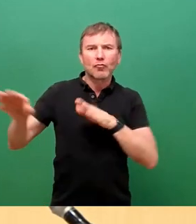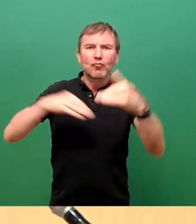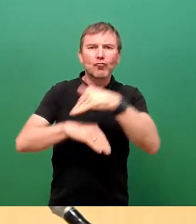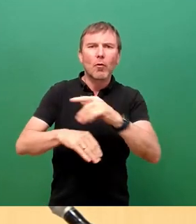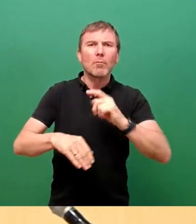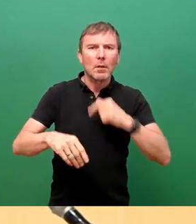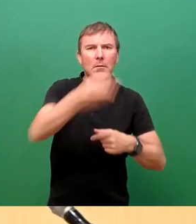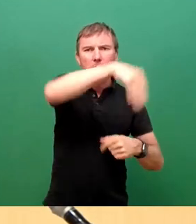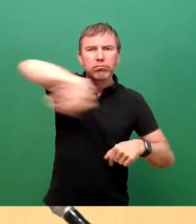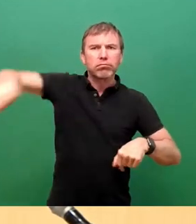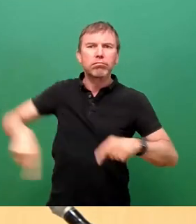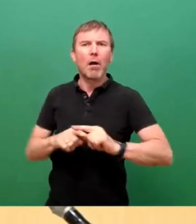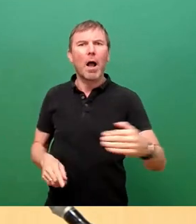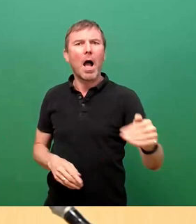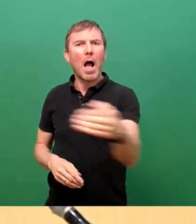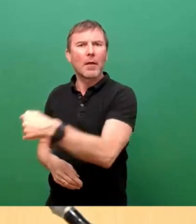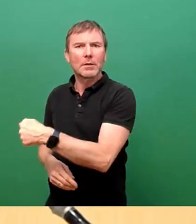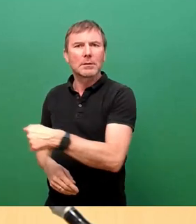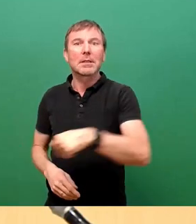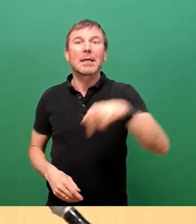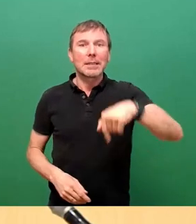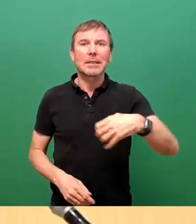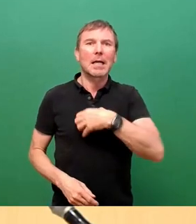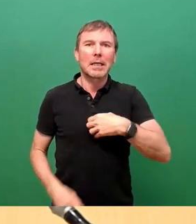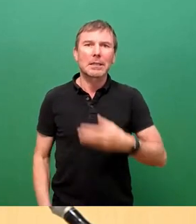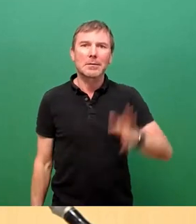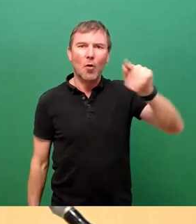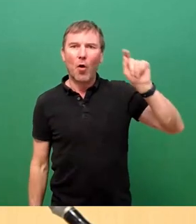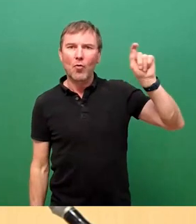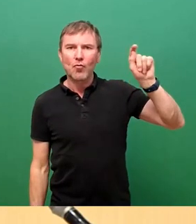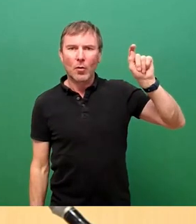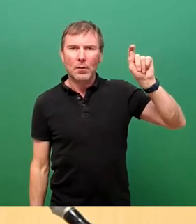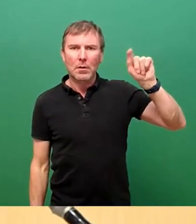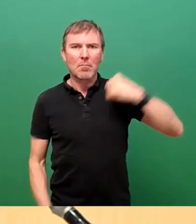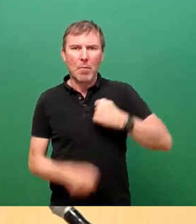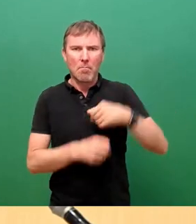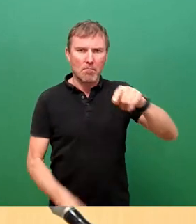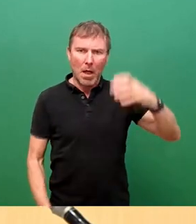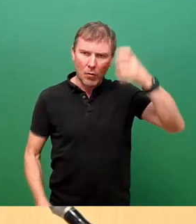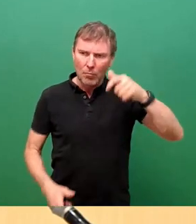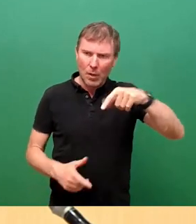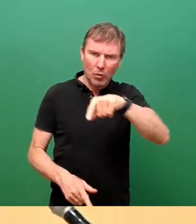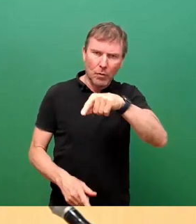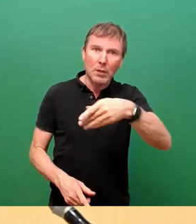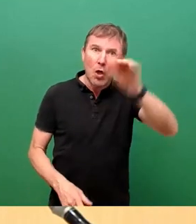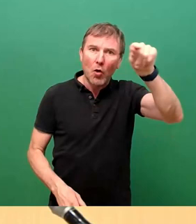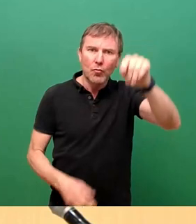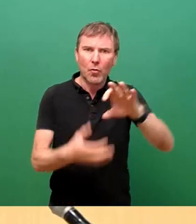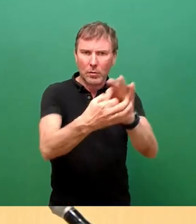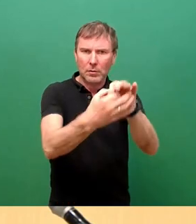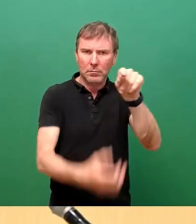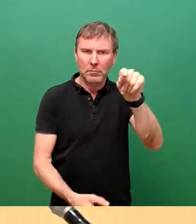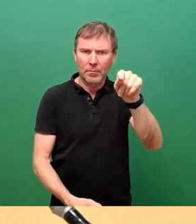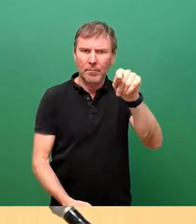Wir haben jetzt das Problem im Dresdner Norden, wir müssten eigentlich vielmehr uns um die Königsbrücker Straße Nord kümmern, wo die Anbindung auch in die